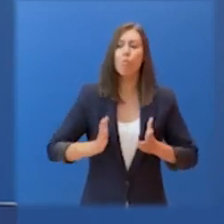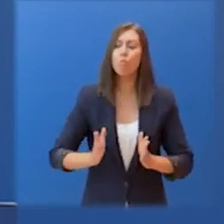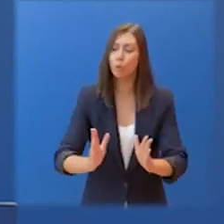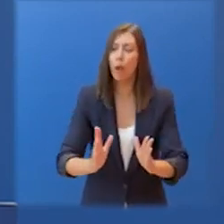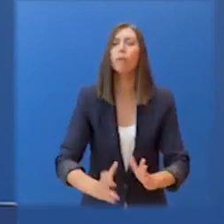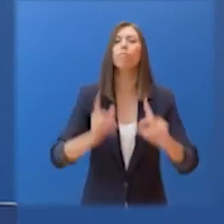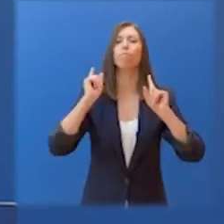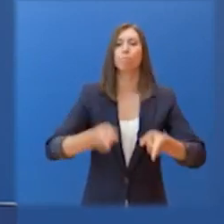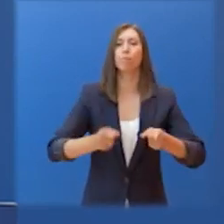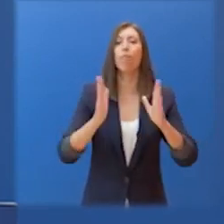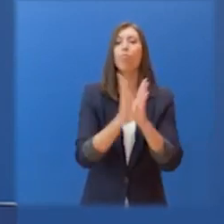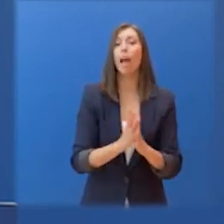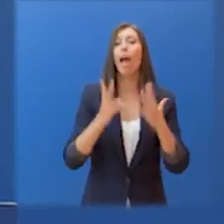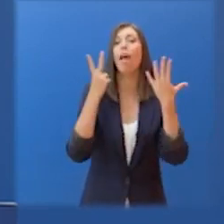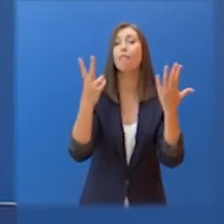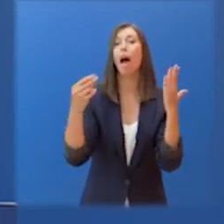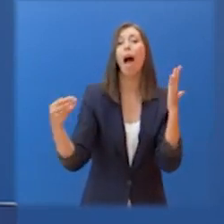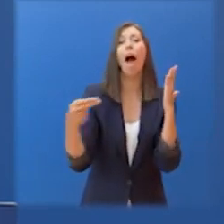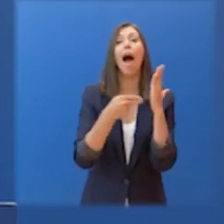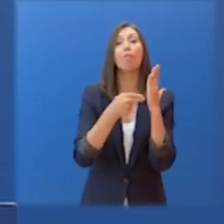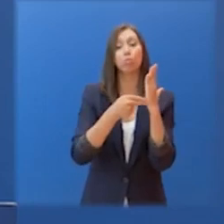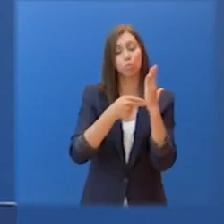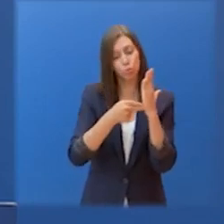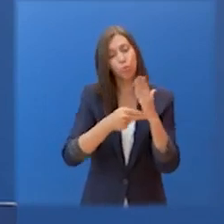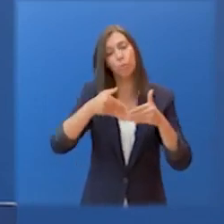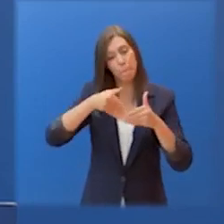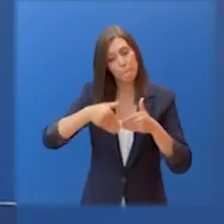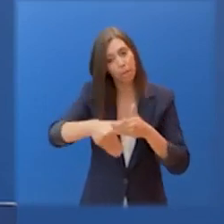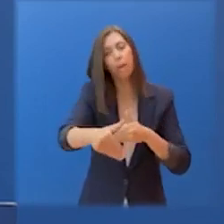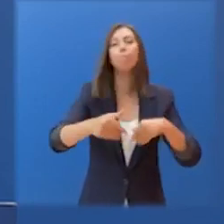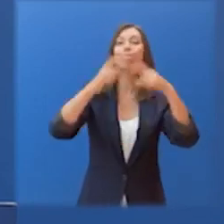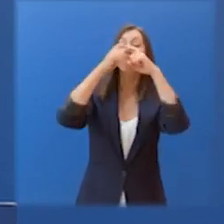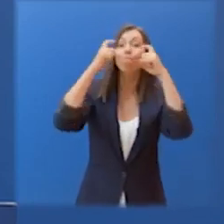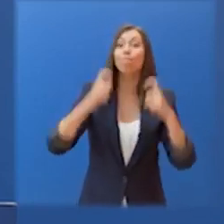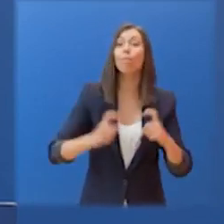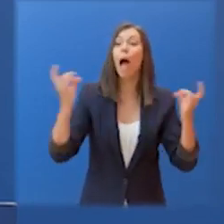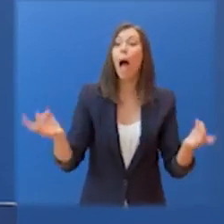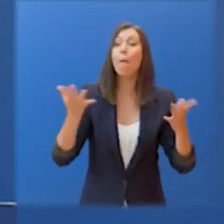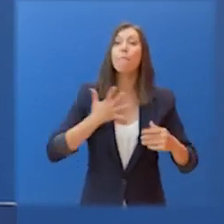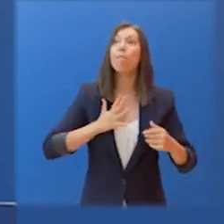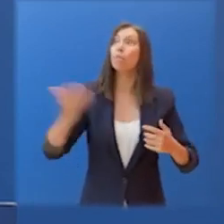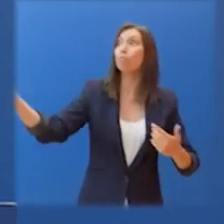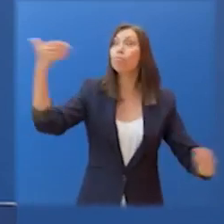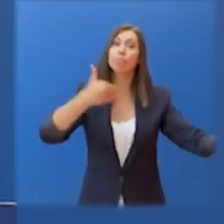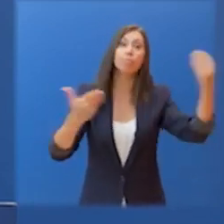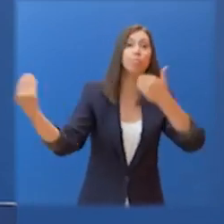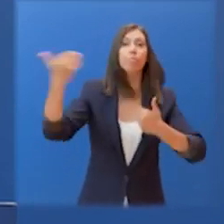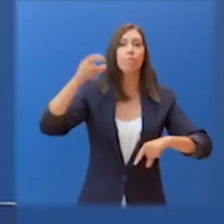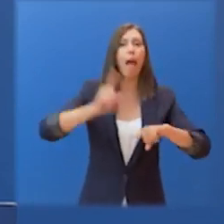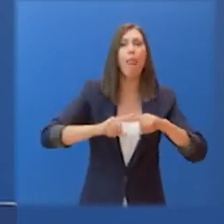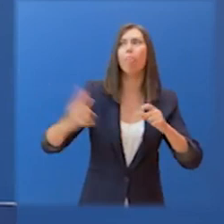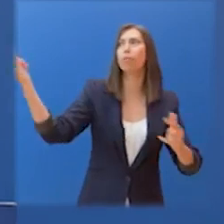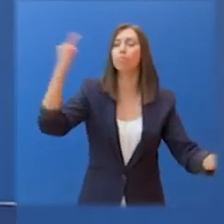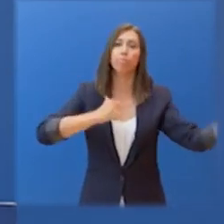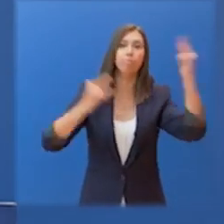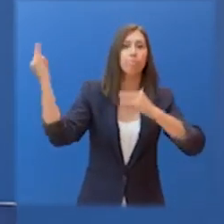17-8 για την είσοδο στην Ελλάδα, καθίσταται υποχρεωτική η προσκόμιση αρνητικού τεστ μοριακού ελέγχου